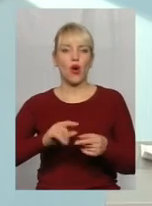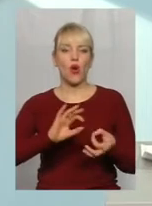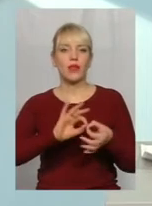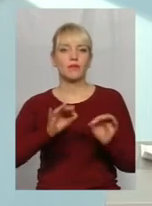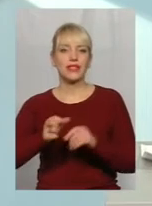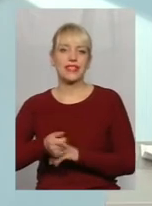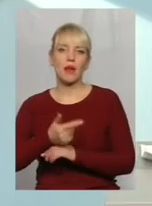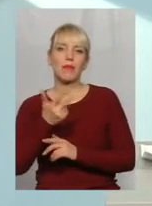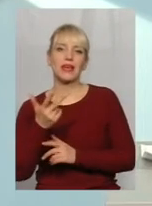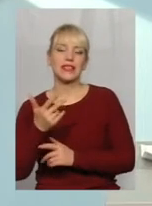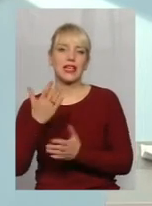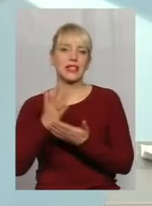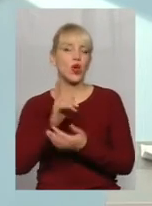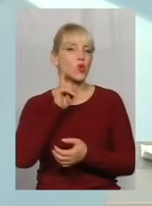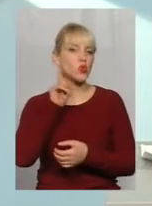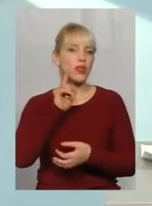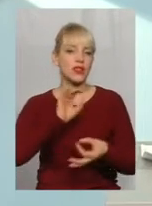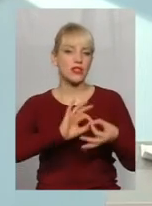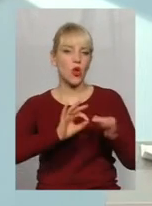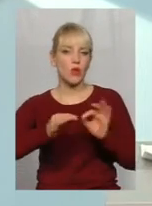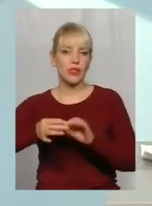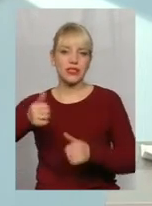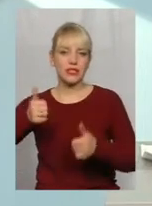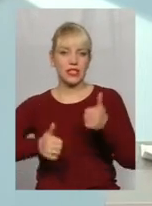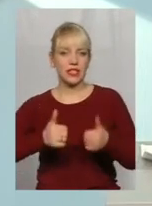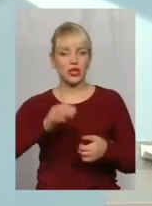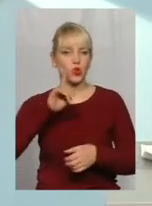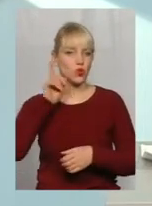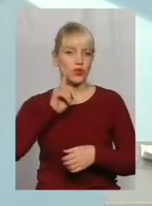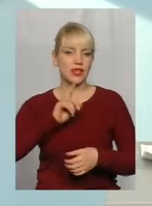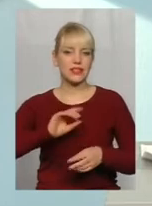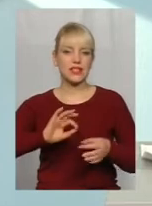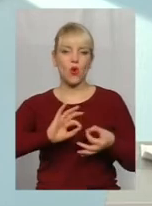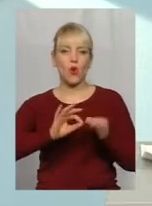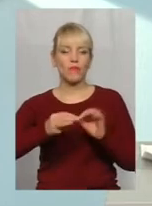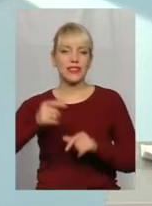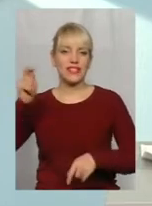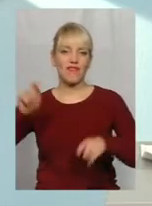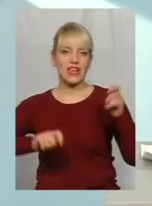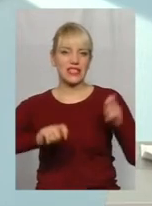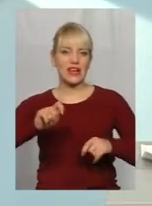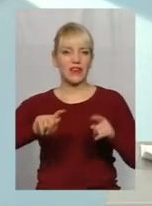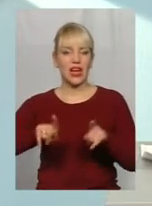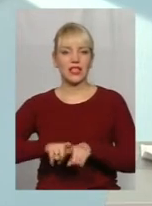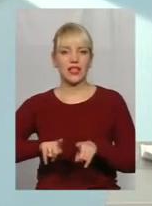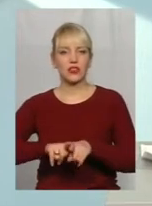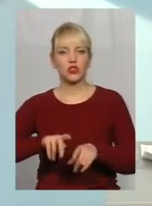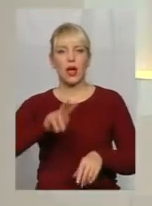призери. Є юнацькі олімпійські ігри, юнацькі європейські фестивалі, а також паралімпійці.